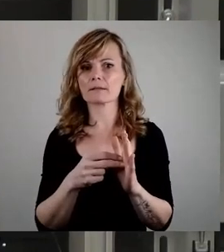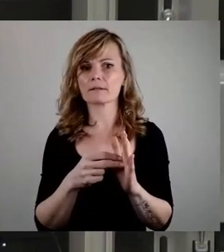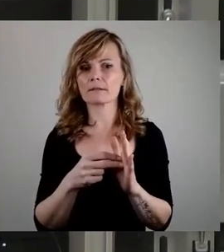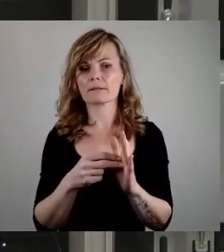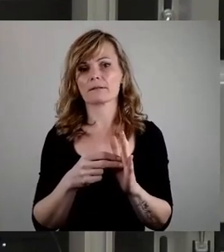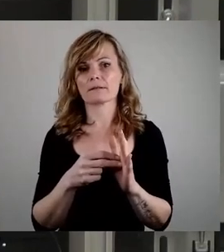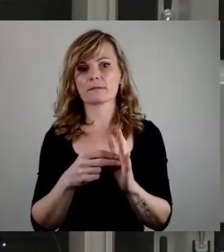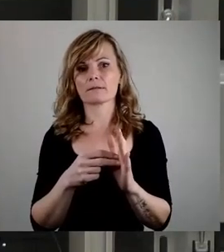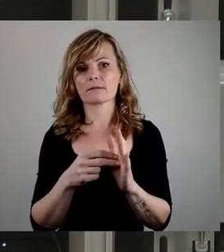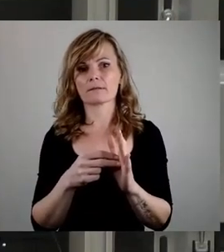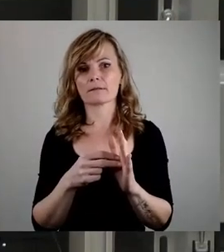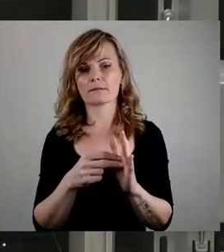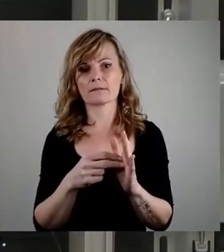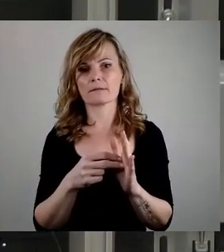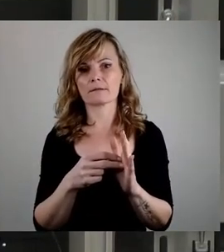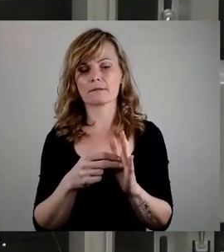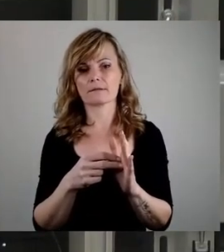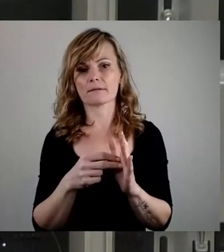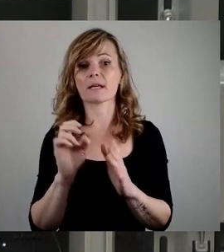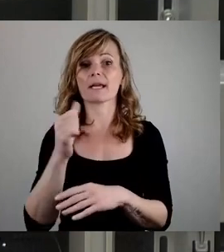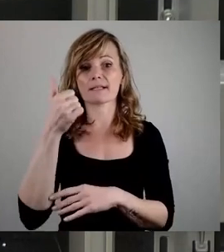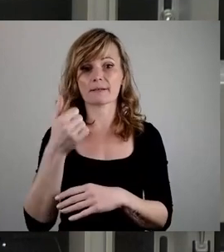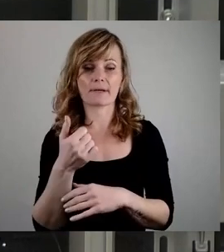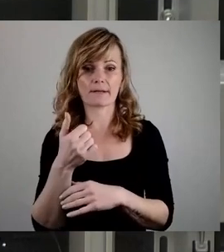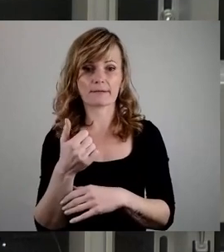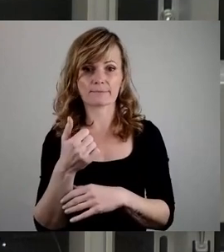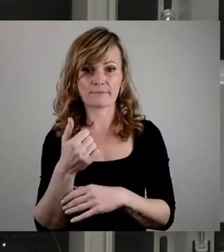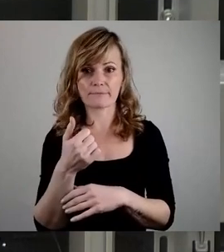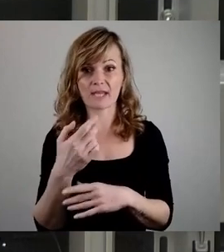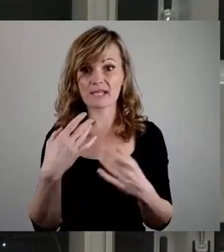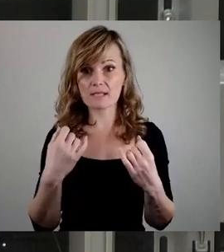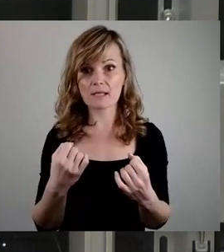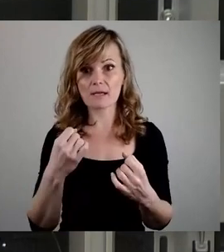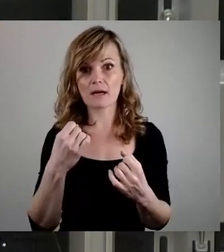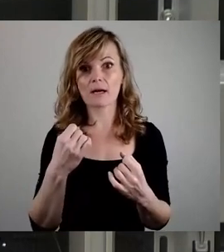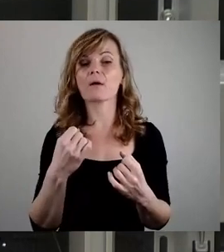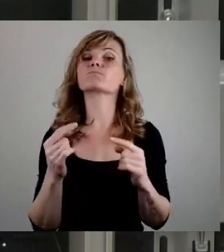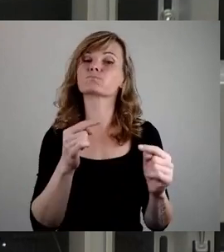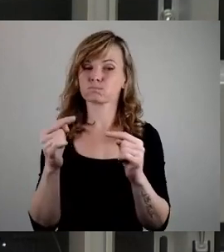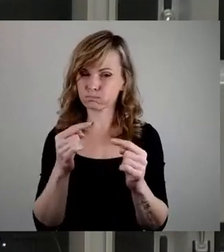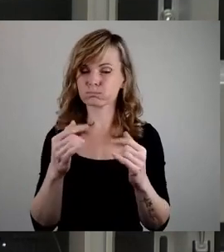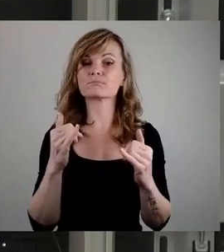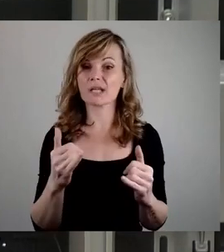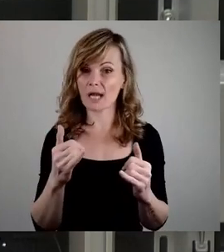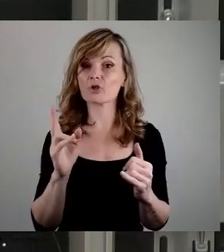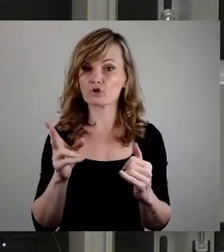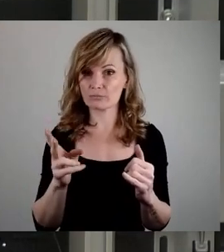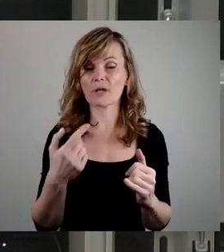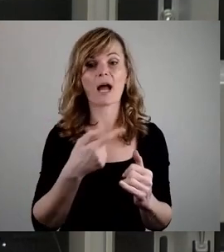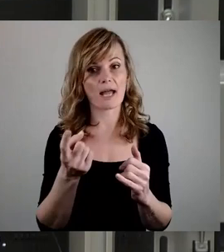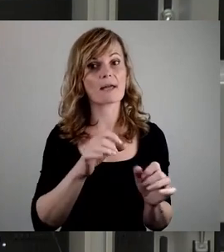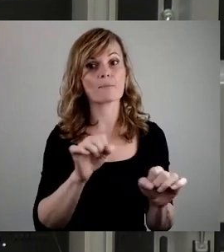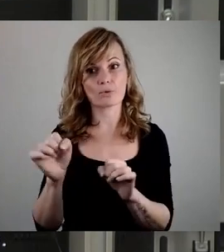Der Schulnetzplan ist das allererste Mal sicher diskutiert worden. Das ist korrekt. Und man hat sich alle möglichen Leute